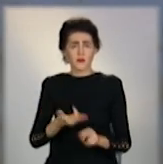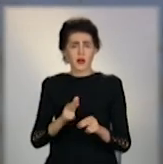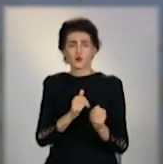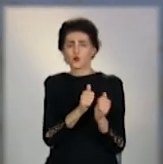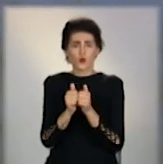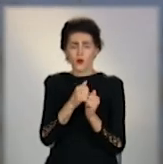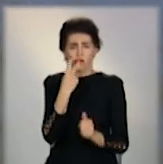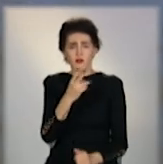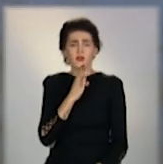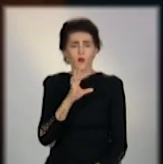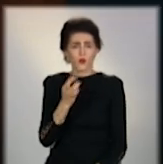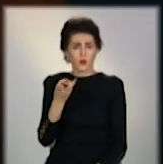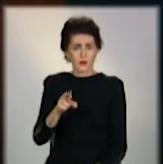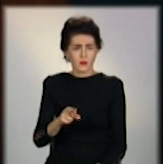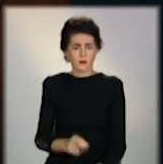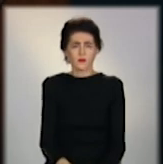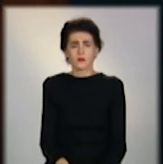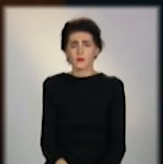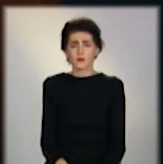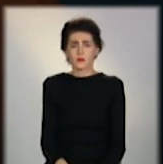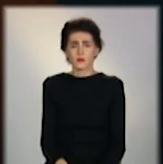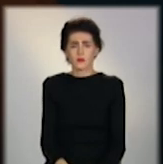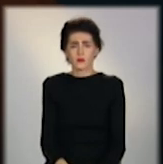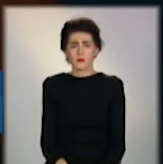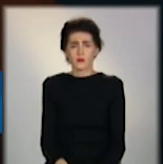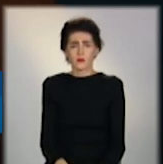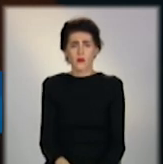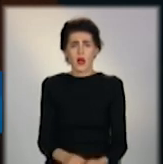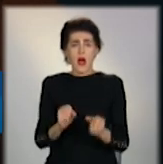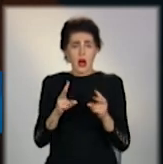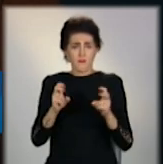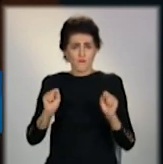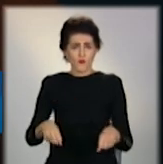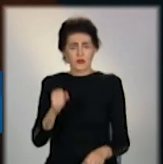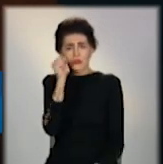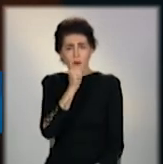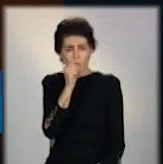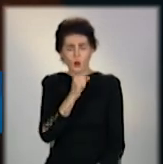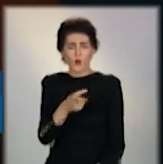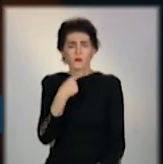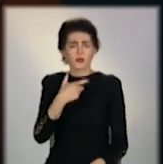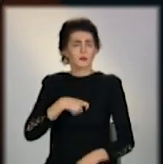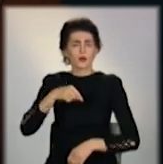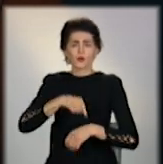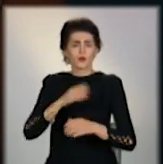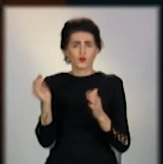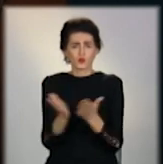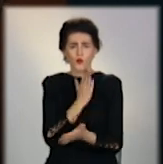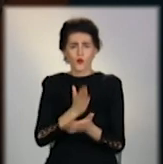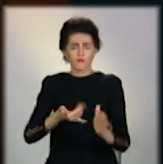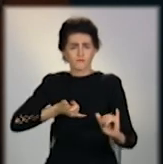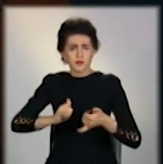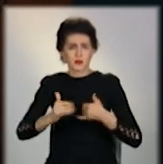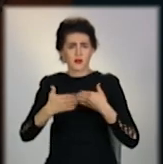сусідка пані Ольга. Як можна було прийти в таку пору зимню? Вони взагалі не реагували. Вони ломилися,